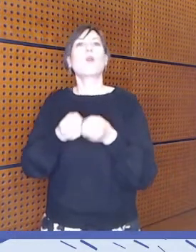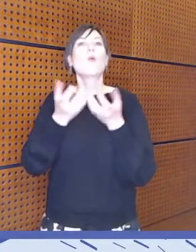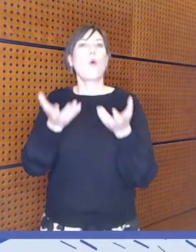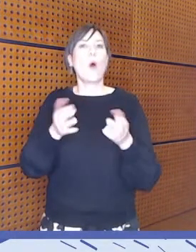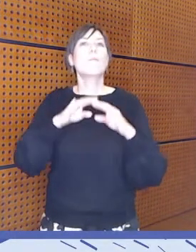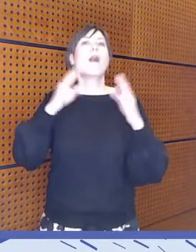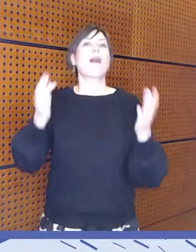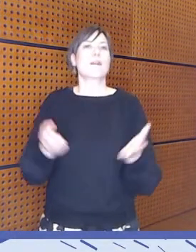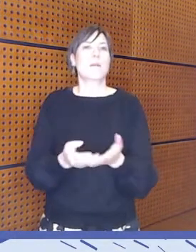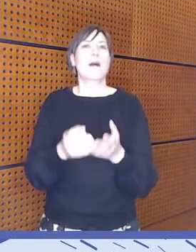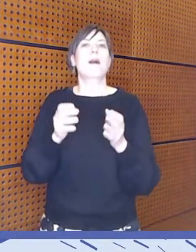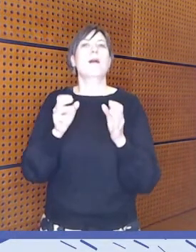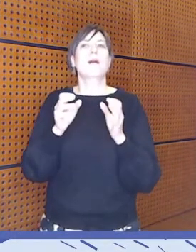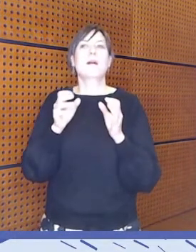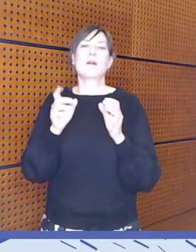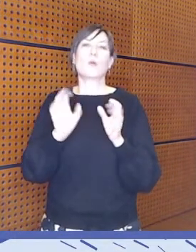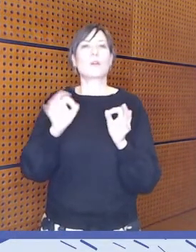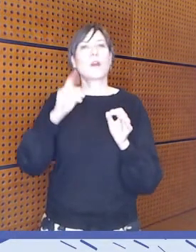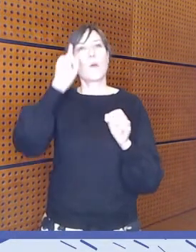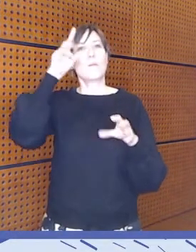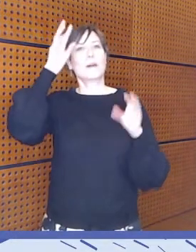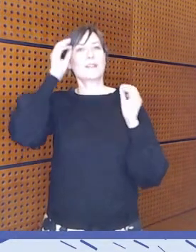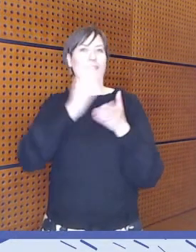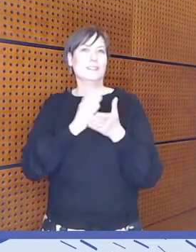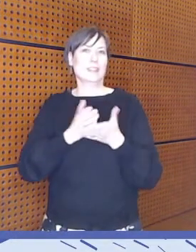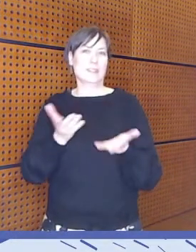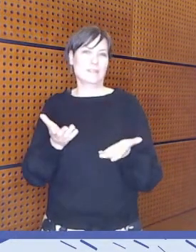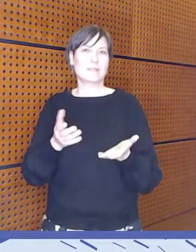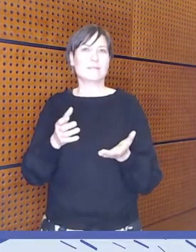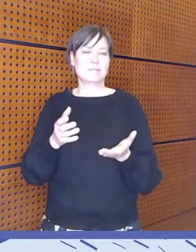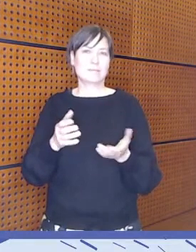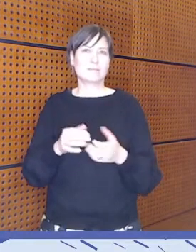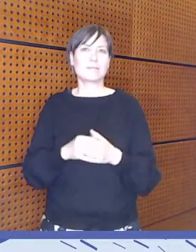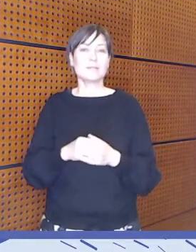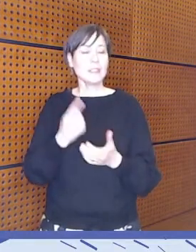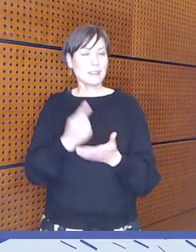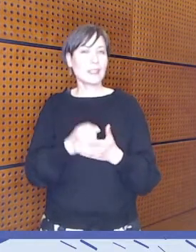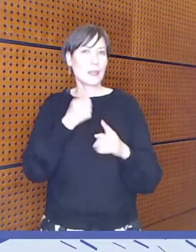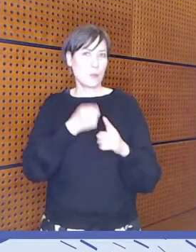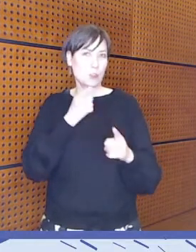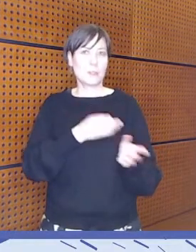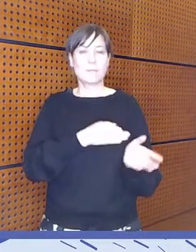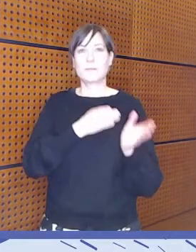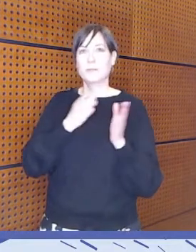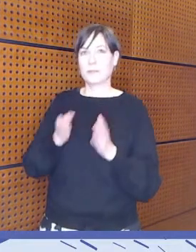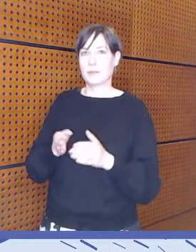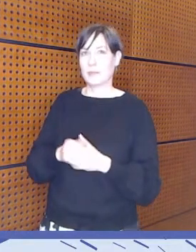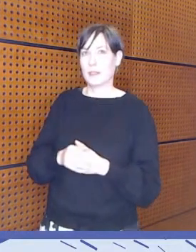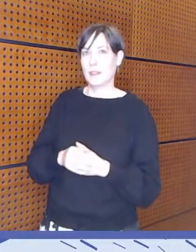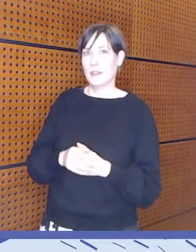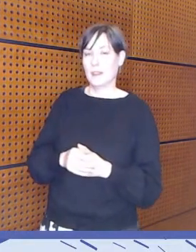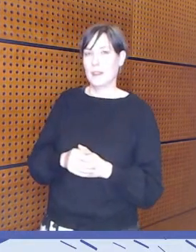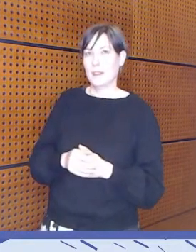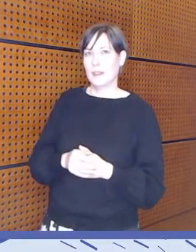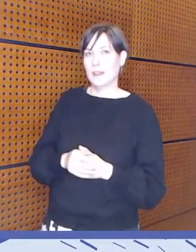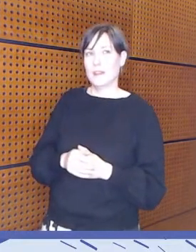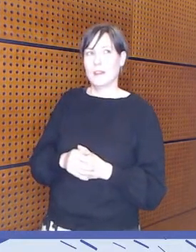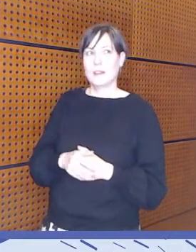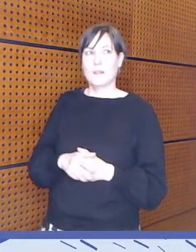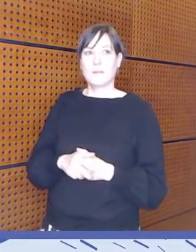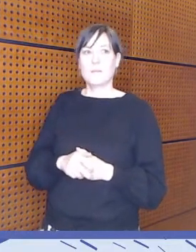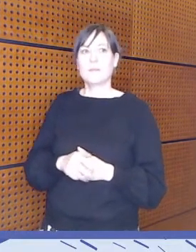vahvistaa stereotypioita ja näin. Tosi tärkeä pointti. Kati, ole hyvä. No joo, Riikka toit hyvin esiin